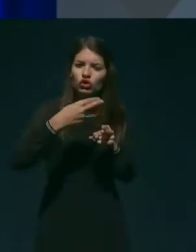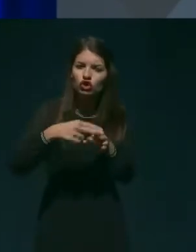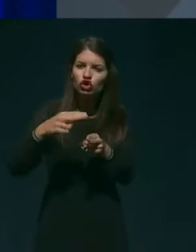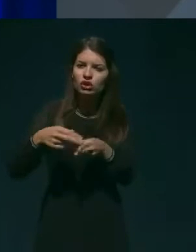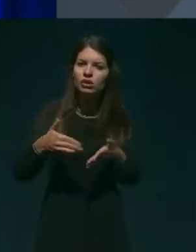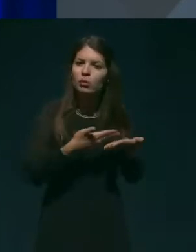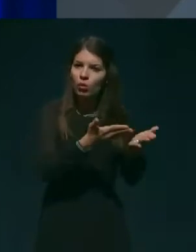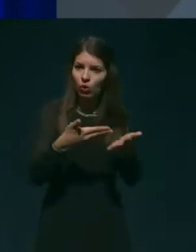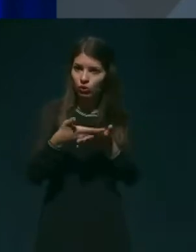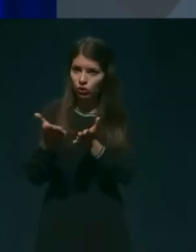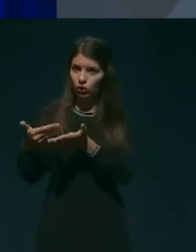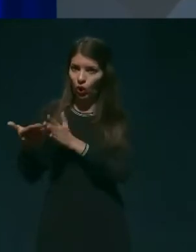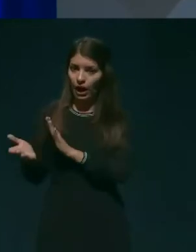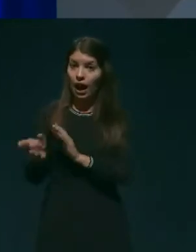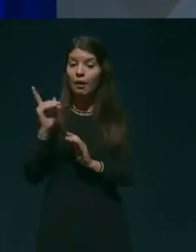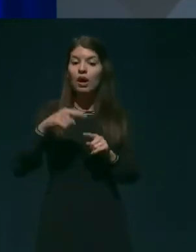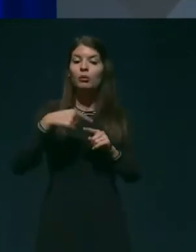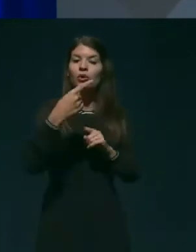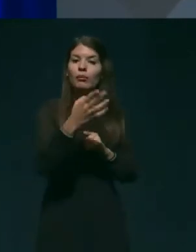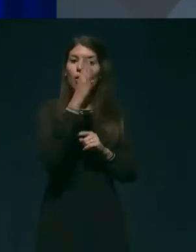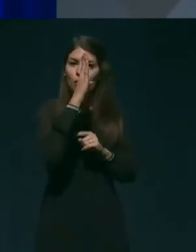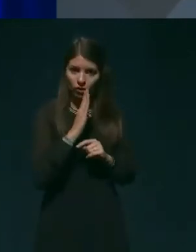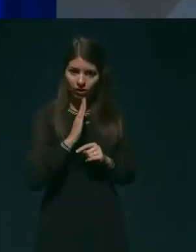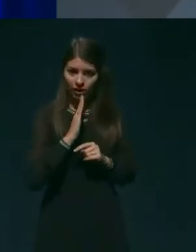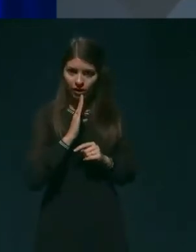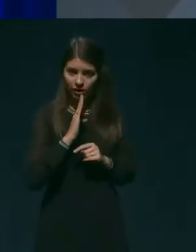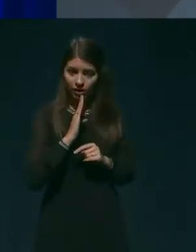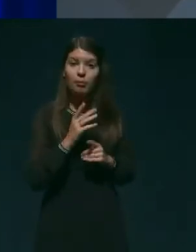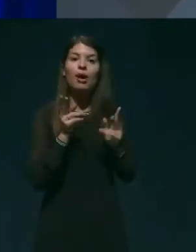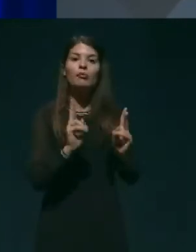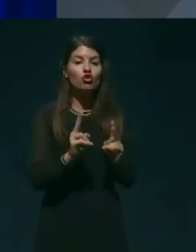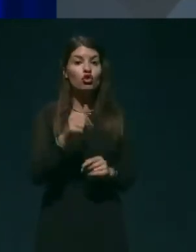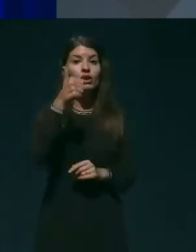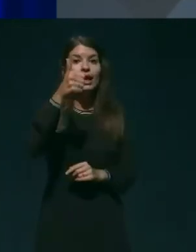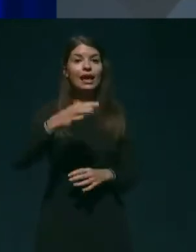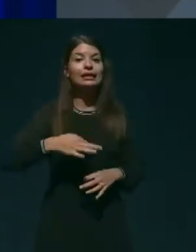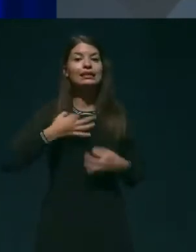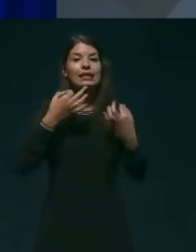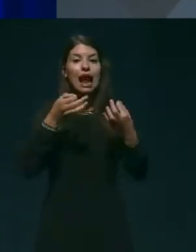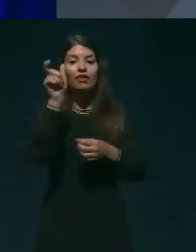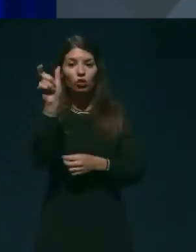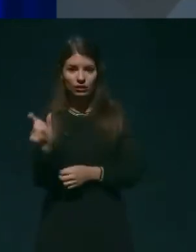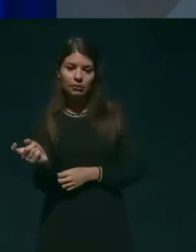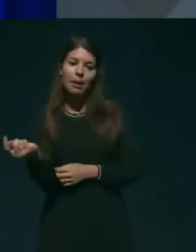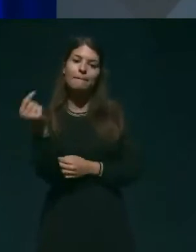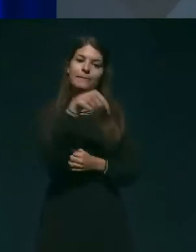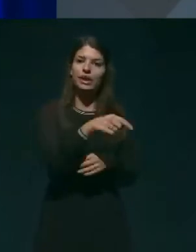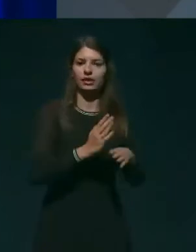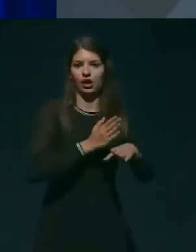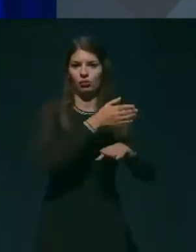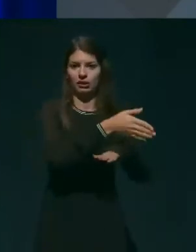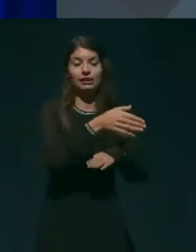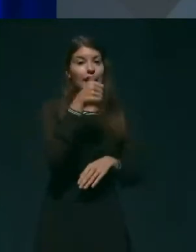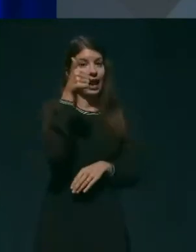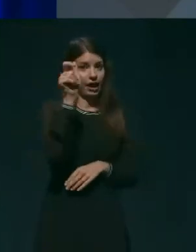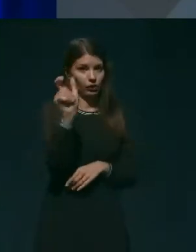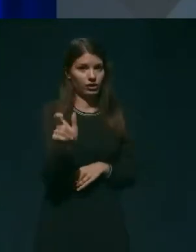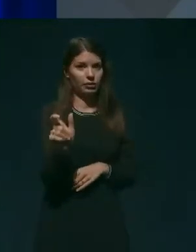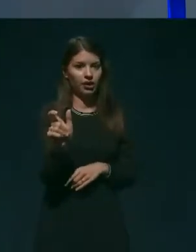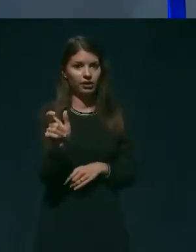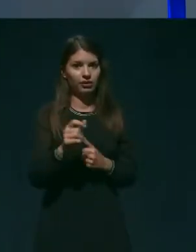Bomo pa s pondelkom odprli obiske za eno zdravo osebo, za enega straga obiskovalca na bovnika.